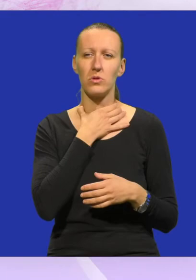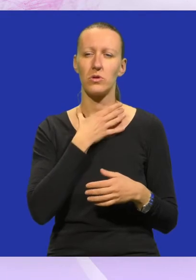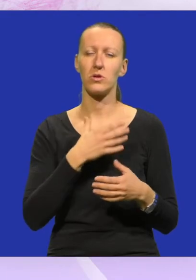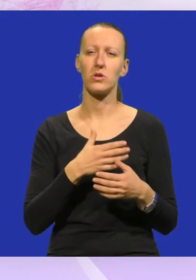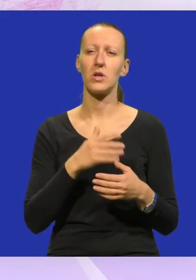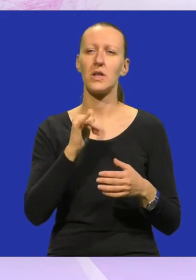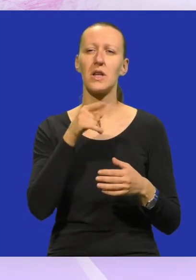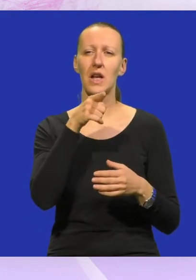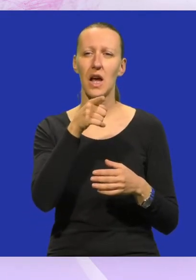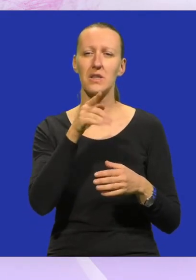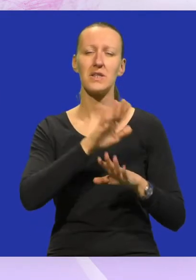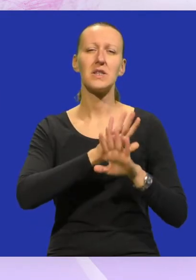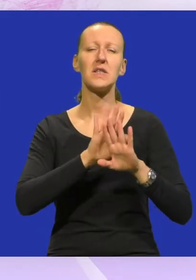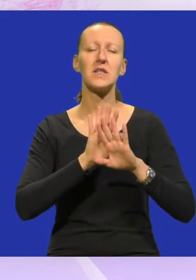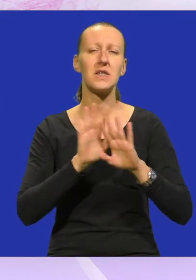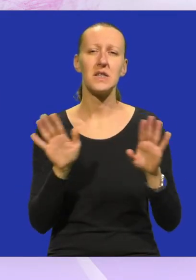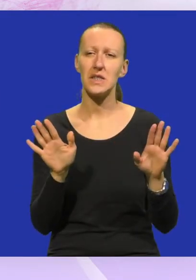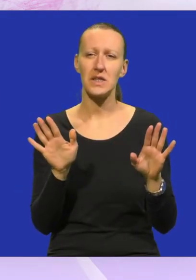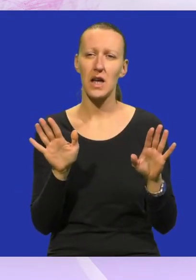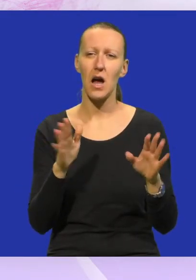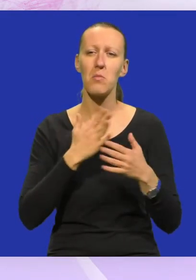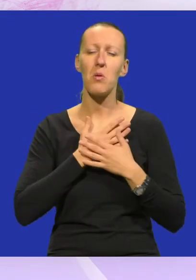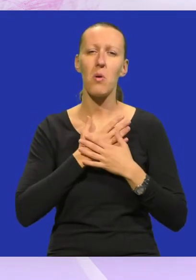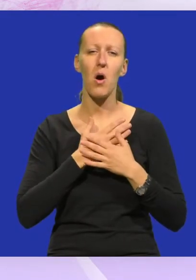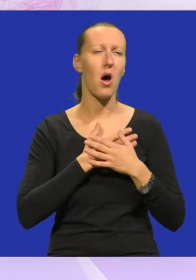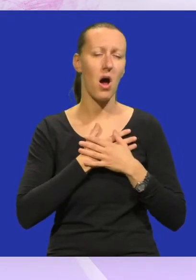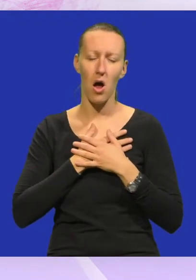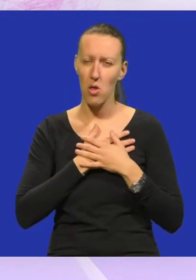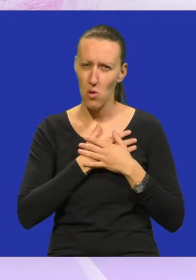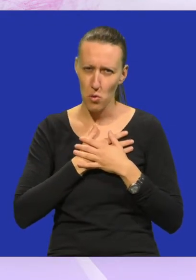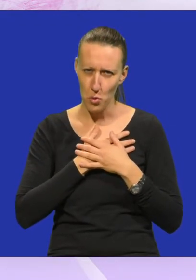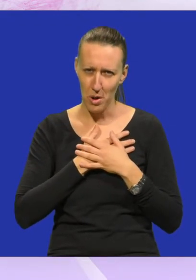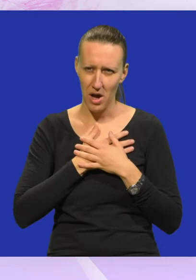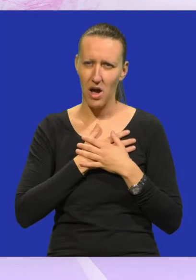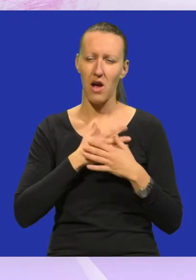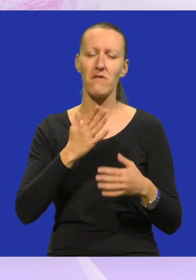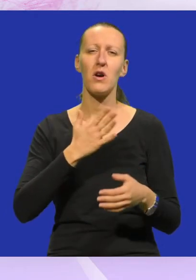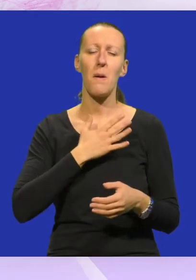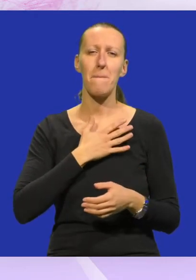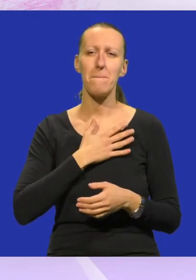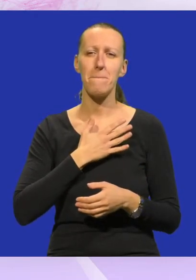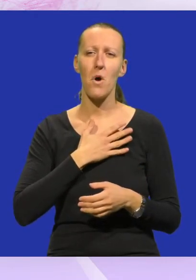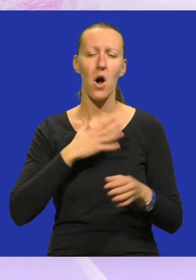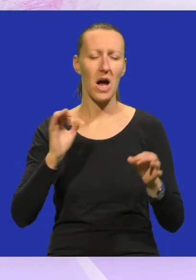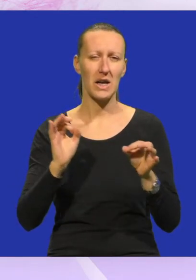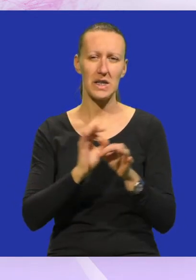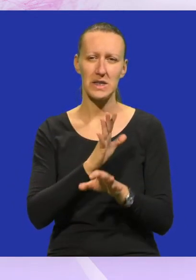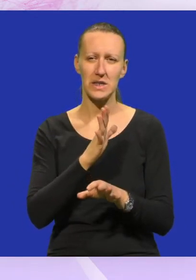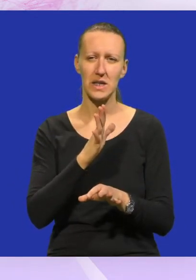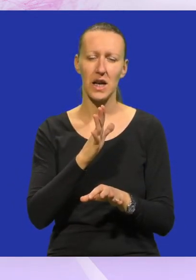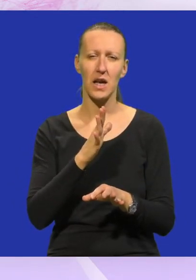da si samo moja ljubav, moja sreća,